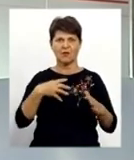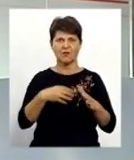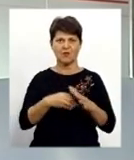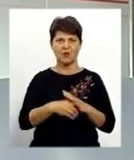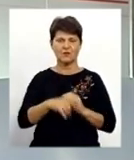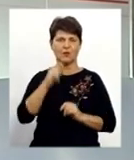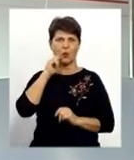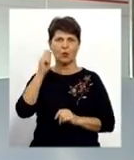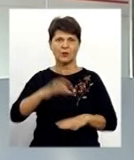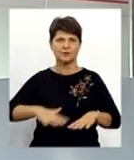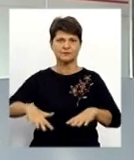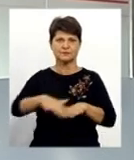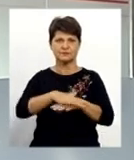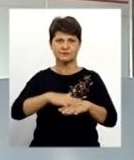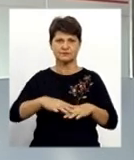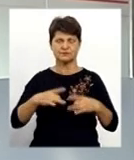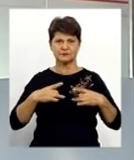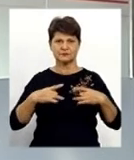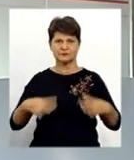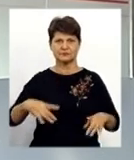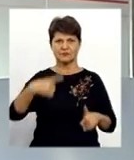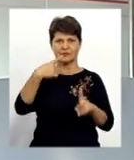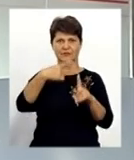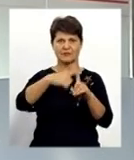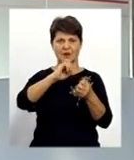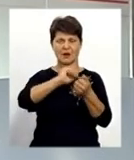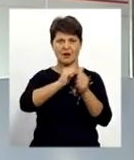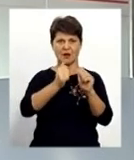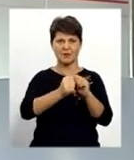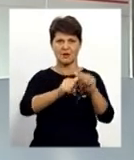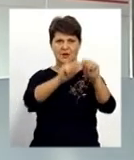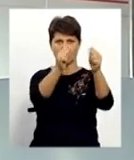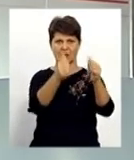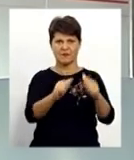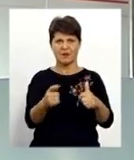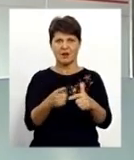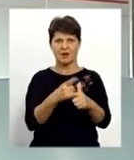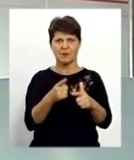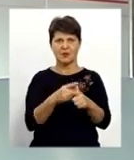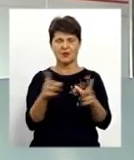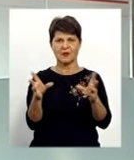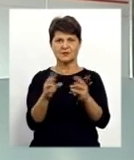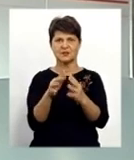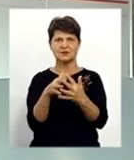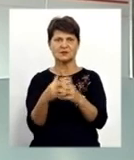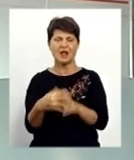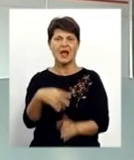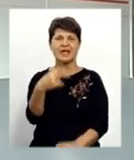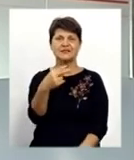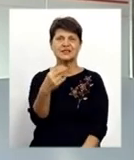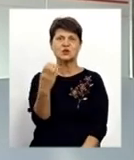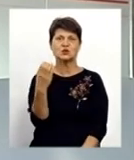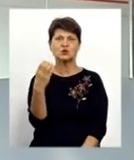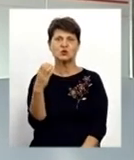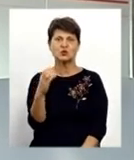На подвір'ї місцевої школи встановили кам'яний хрест та викарбували на ньому імена односельчан 20-го сторіччя, що загинули